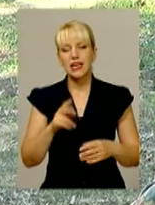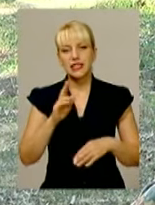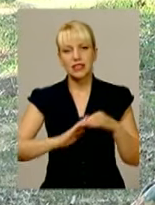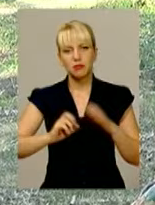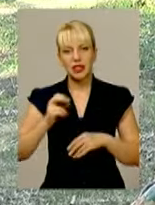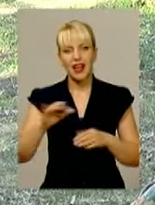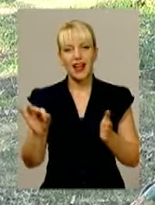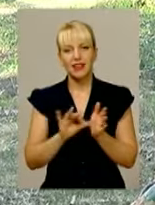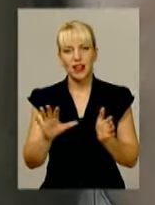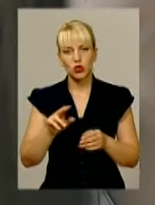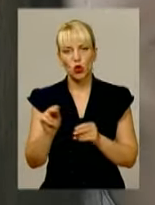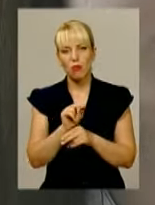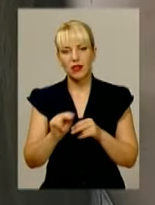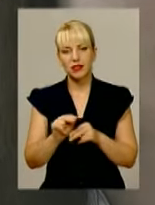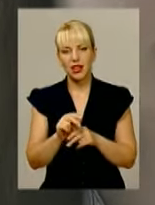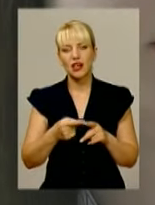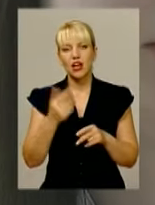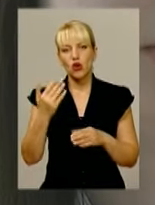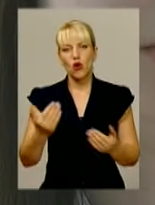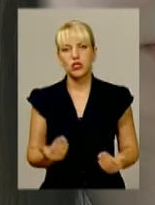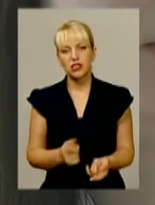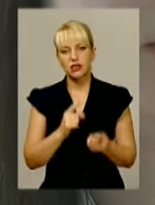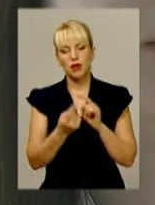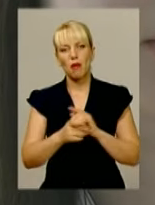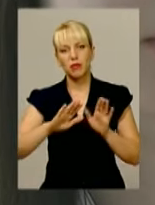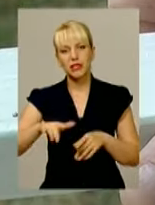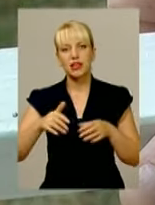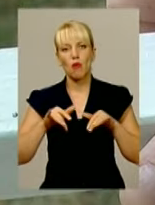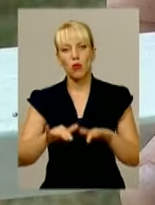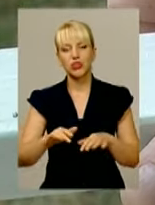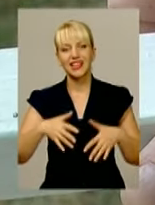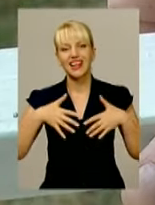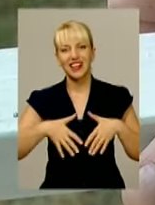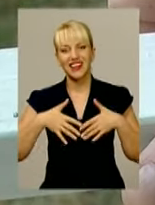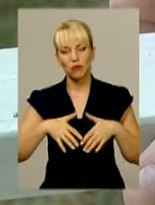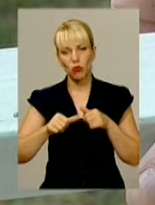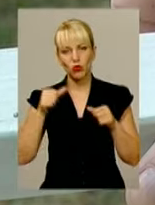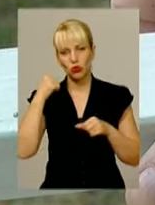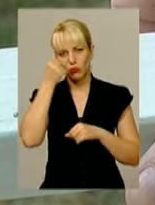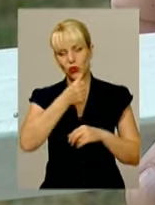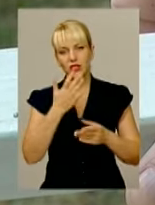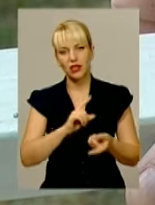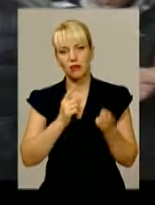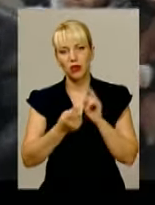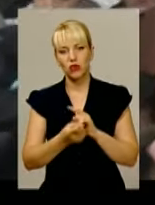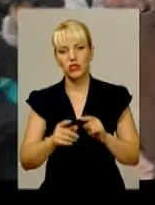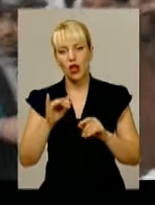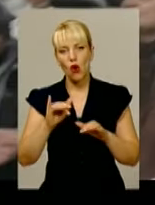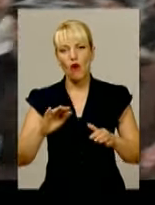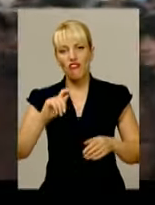електромонтер, працював на будівництві. Та його життя змінилось після сумнозвісних подій в Криму минулого року, котрі переросли у війну на Сході.